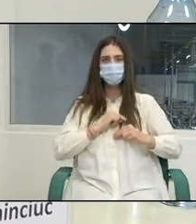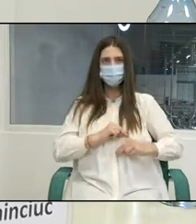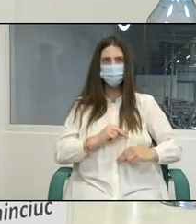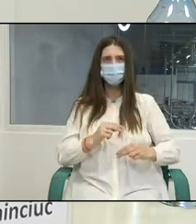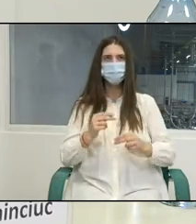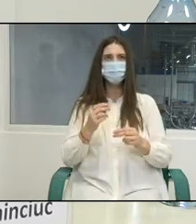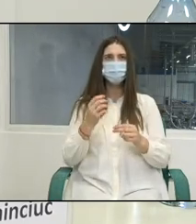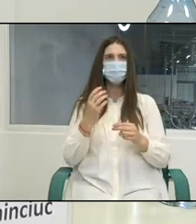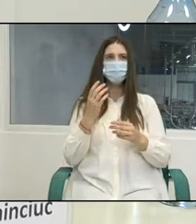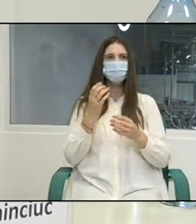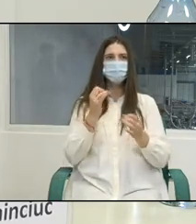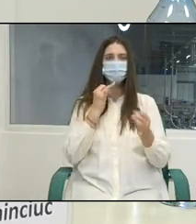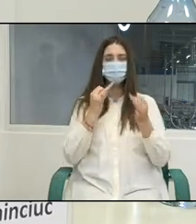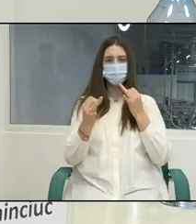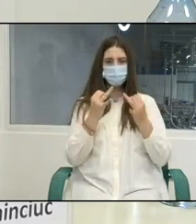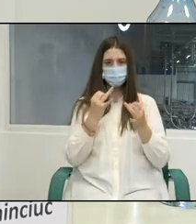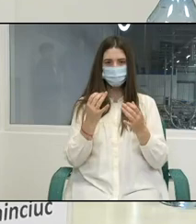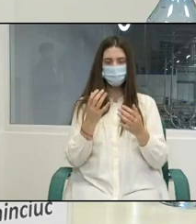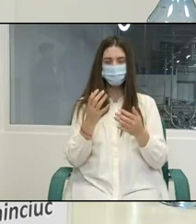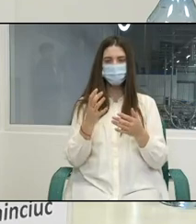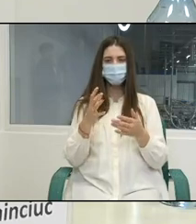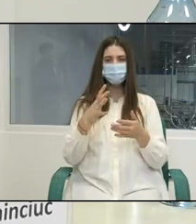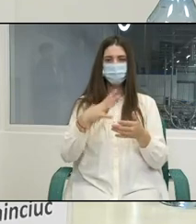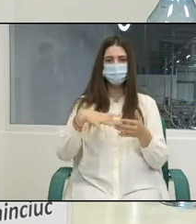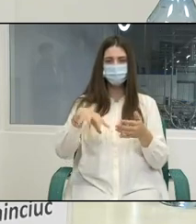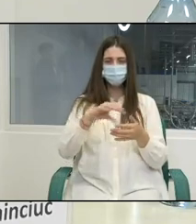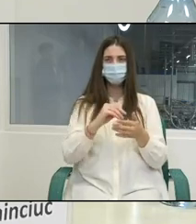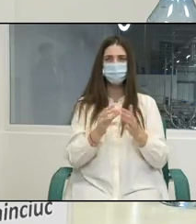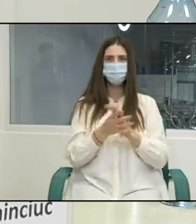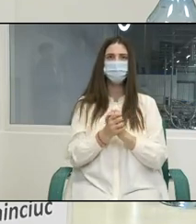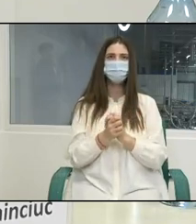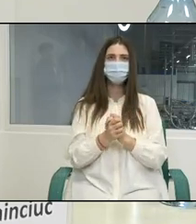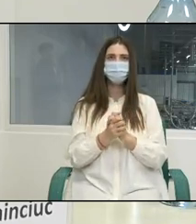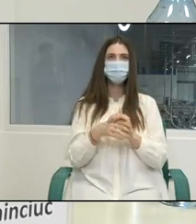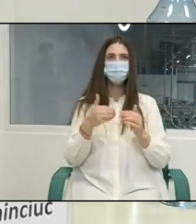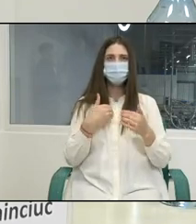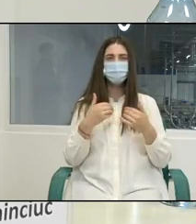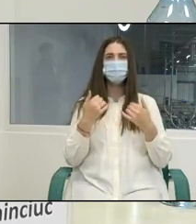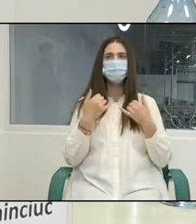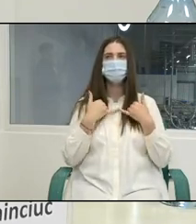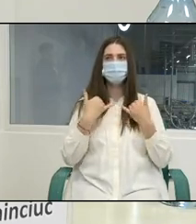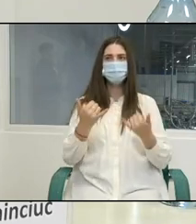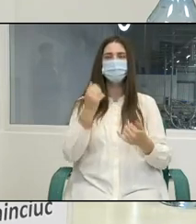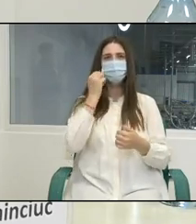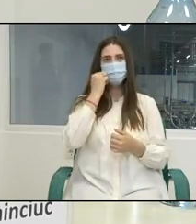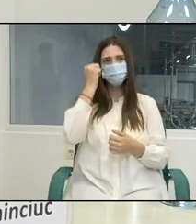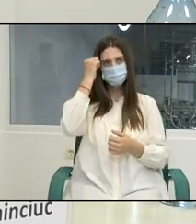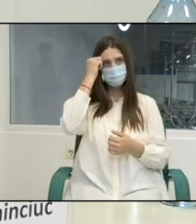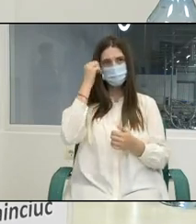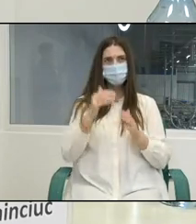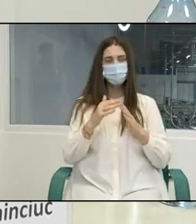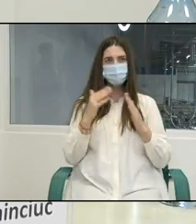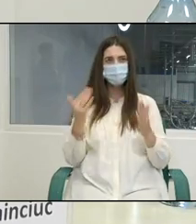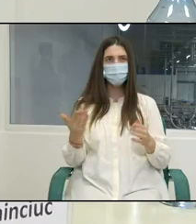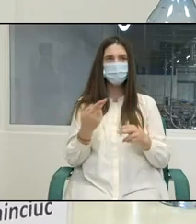Pe această cale, vreau să adresăz sincere mulțumiri Organizației Internaționale a Muncii pentru rolul